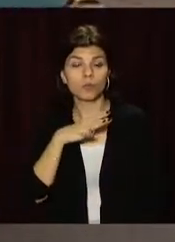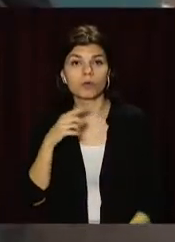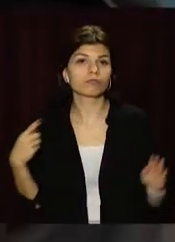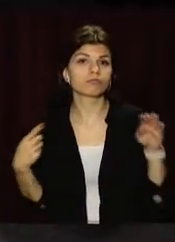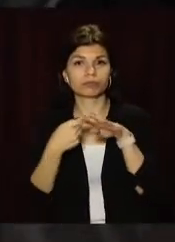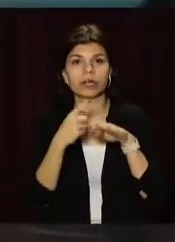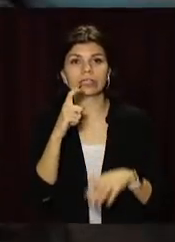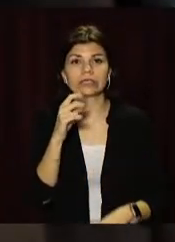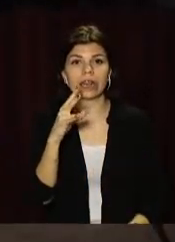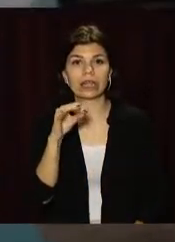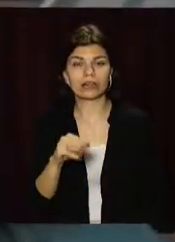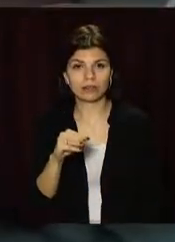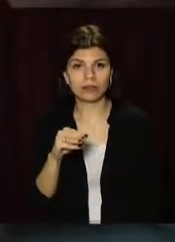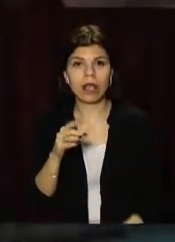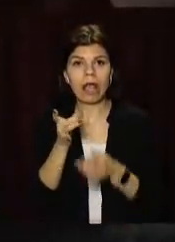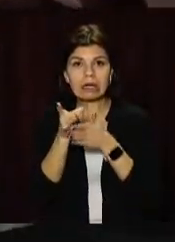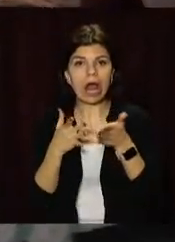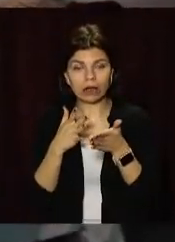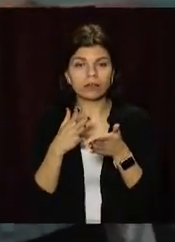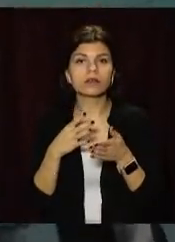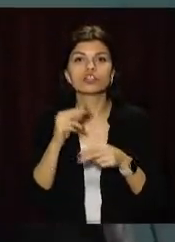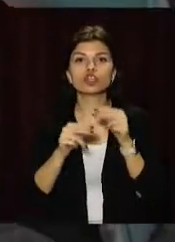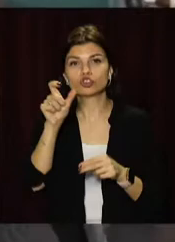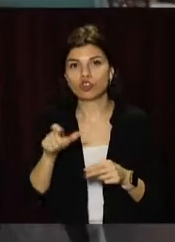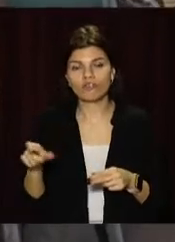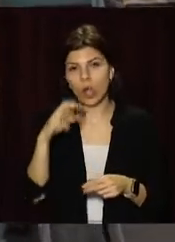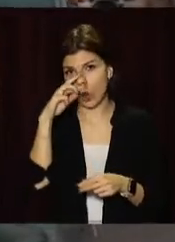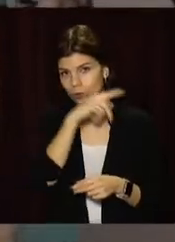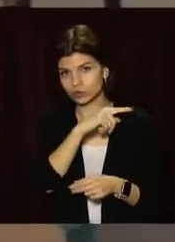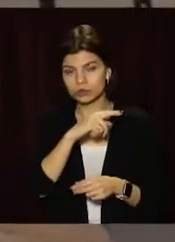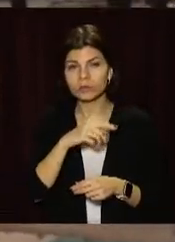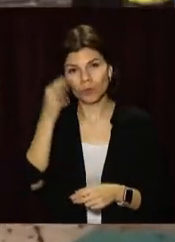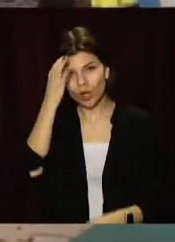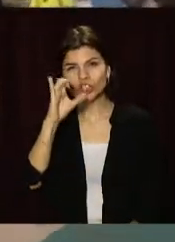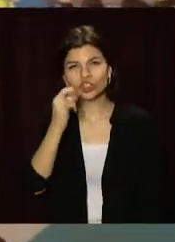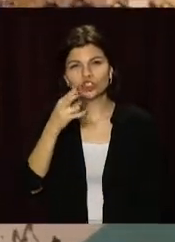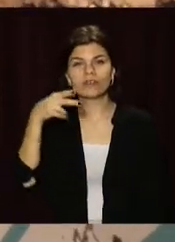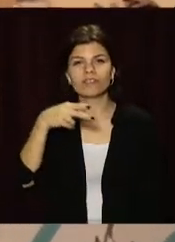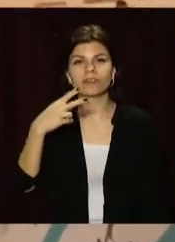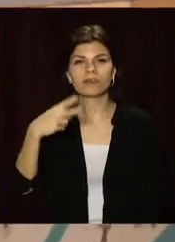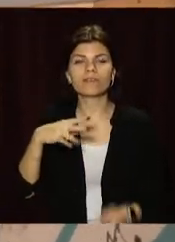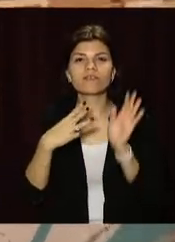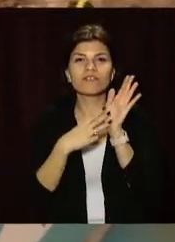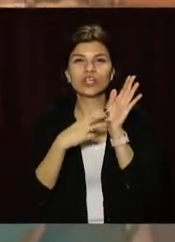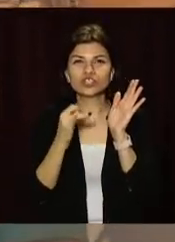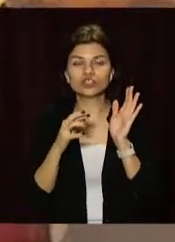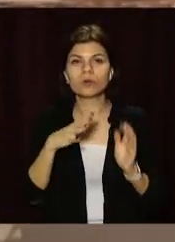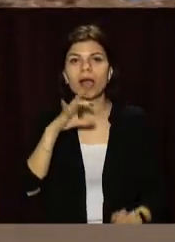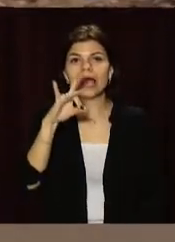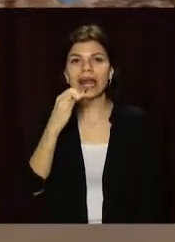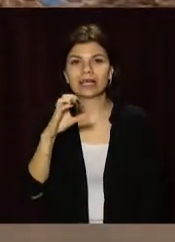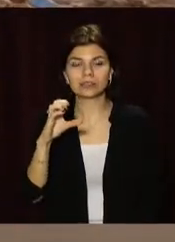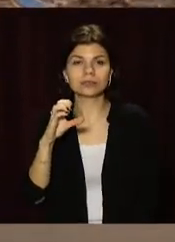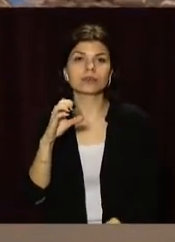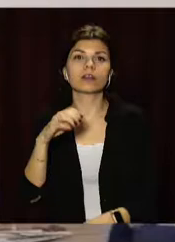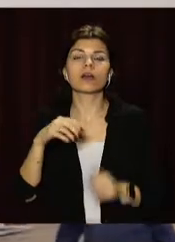ракетою через людську помилку, йдеться в документі. Нагадаємо, 8 січня 2020 року рейс Мау розбився неподалік